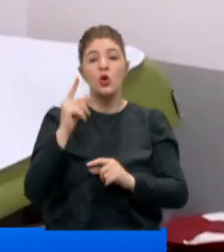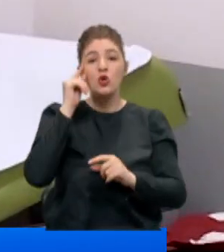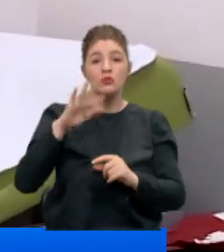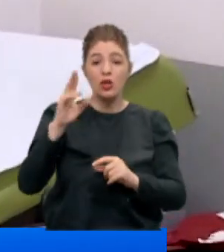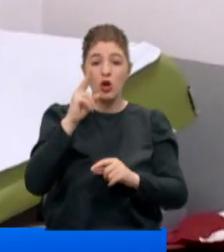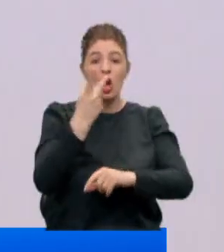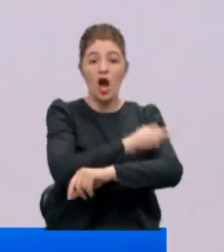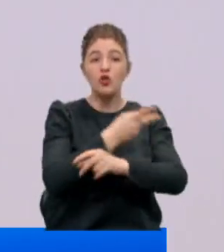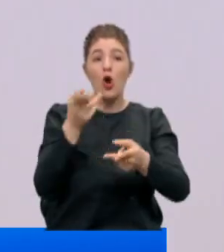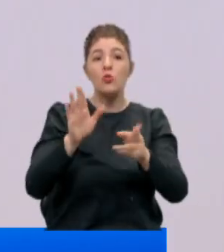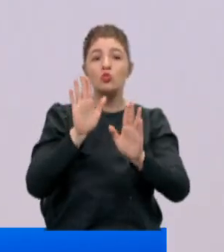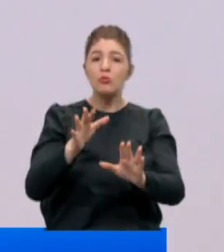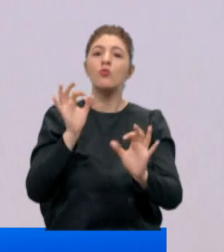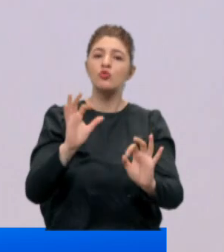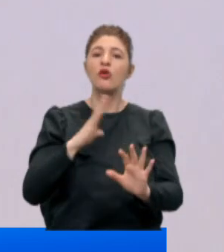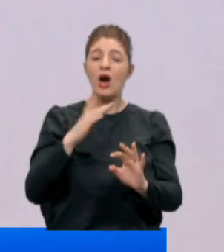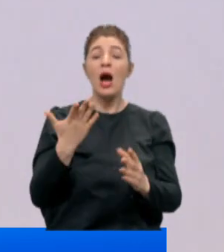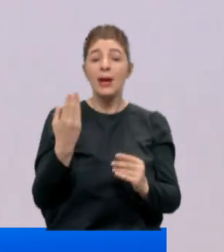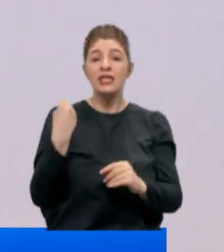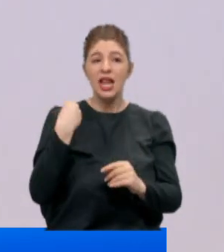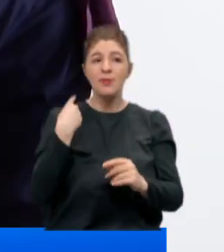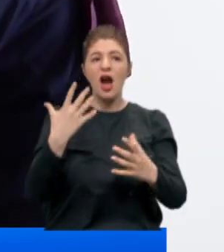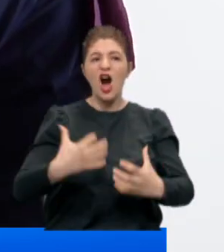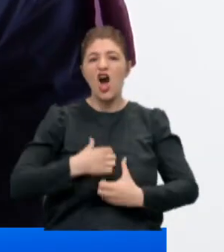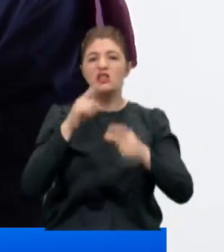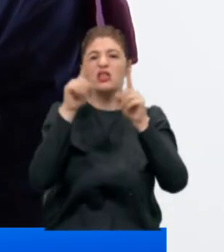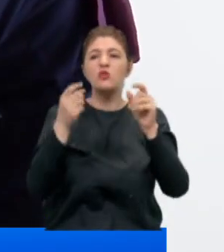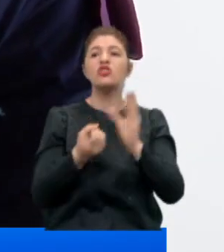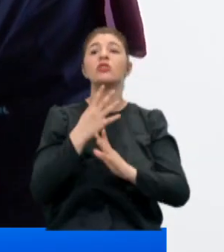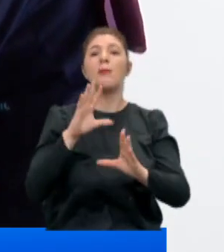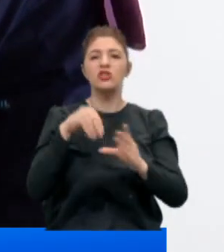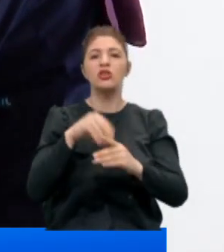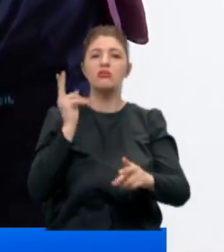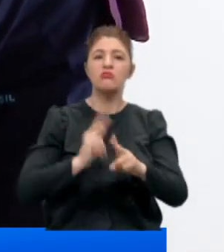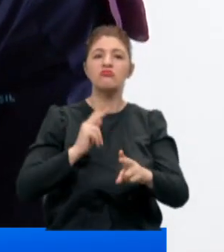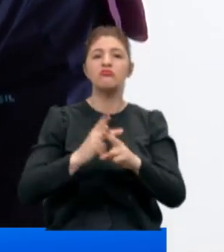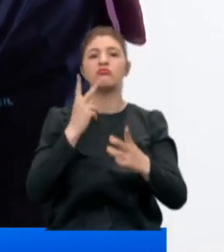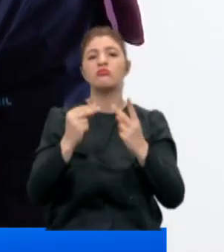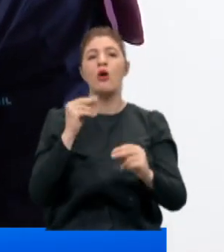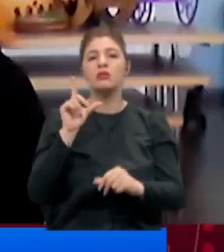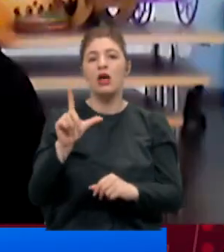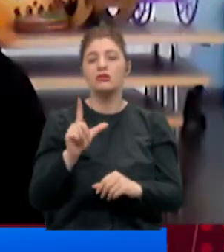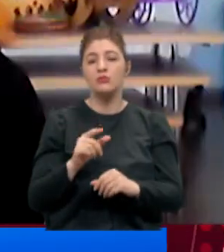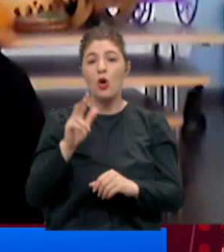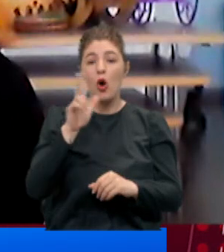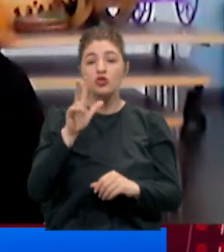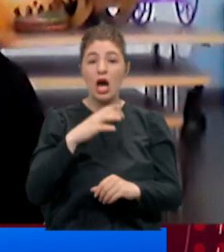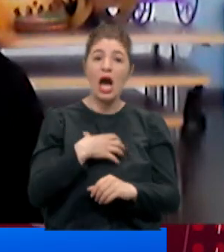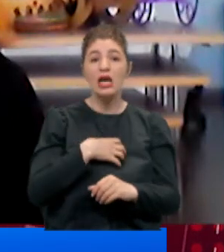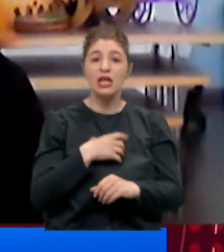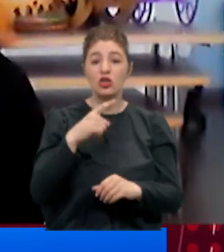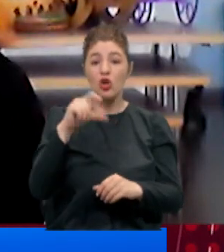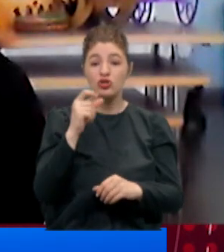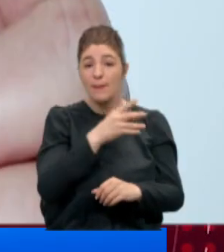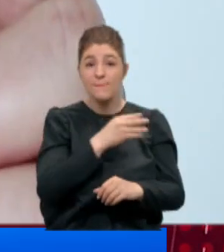aşıyla ölümleri durdurmak mümkün ama yeni bir acı tabloyla karşılaşmamak için daha hızlı olmak gerekiyor. 30 Haziran'da